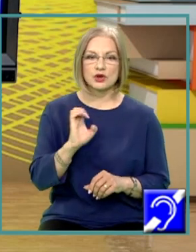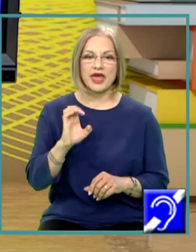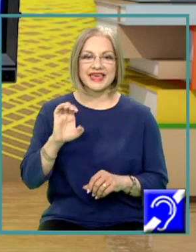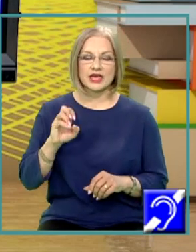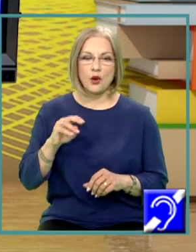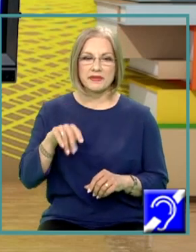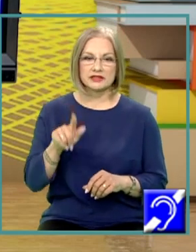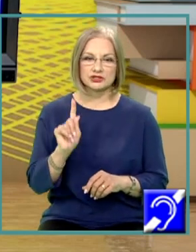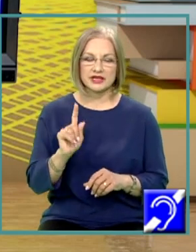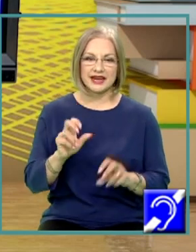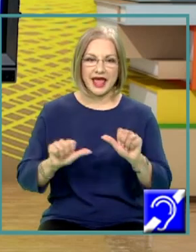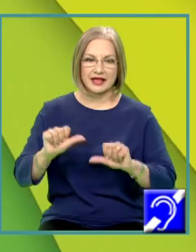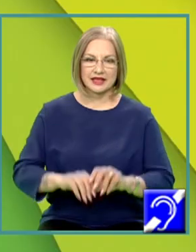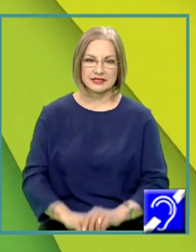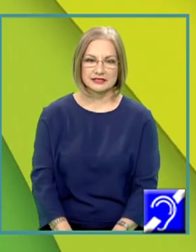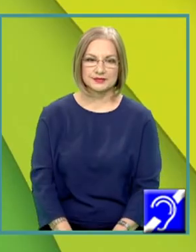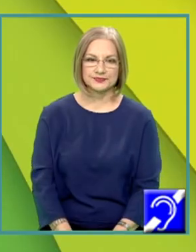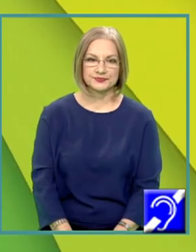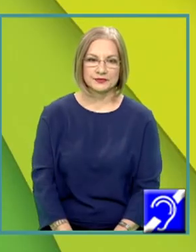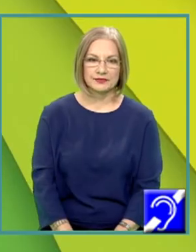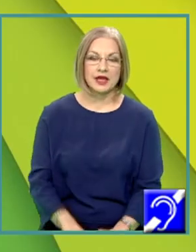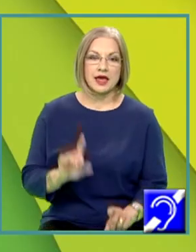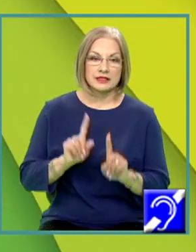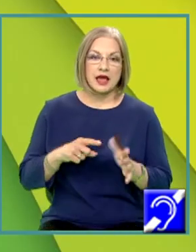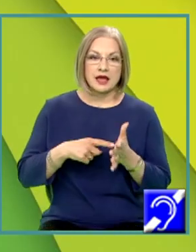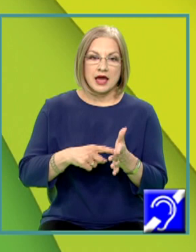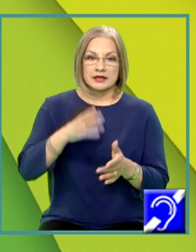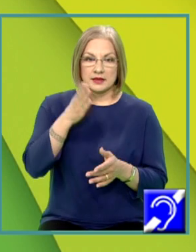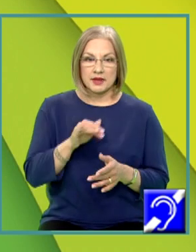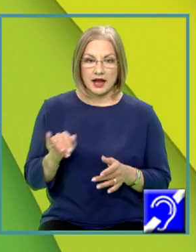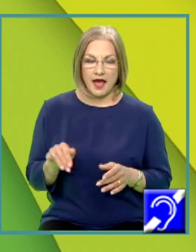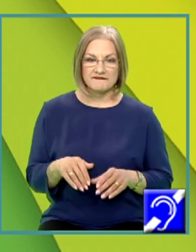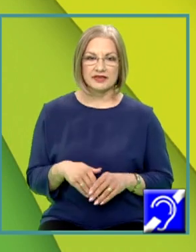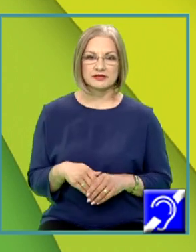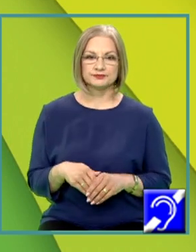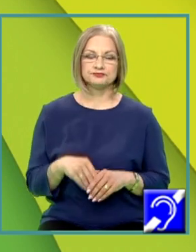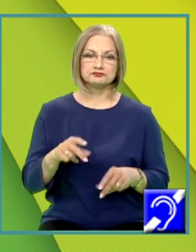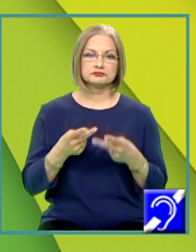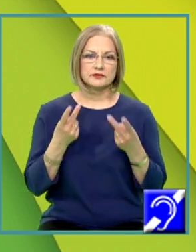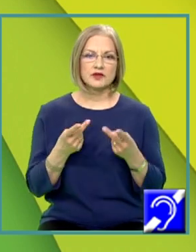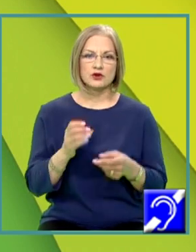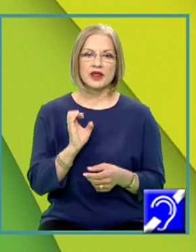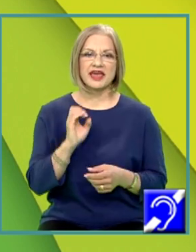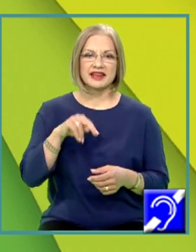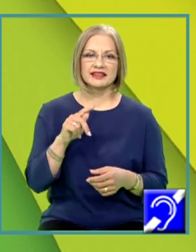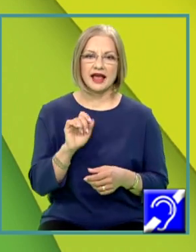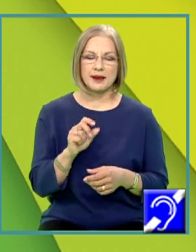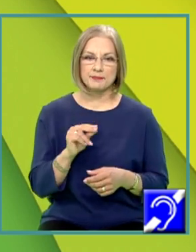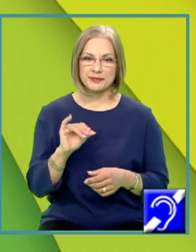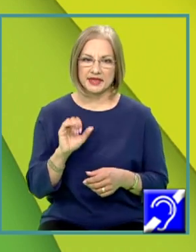reactanților. Dacă reprezentăm grafic valorile entalpiilor,